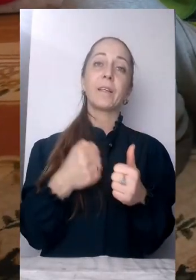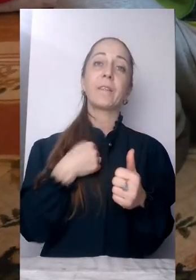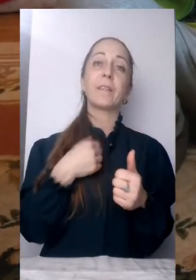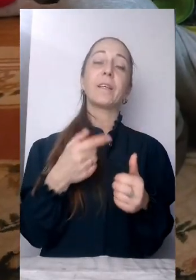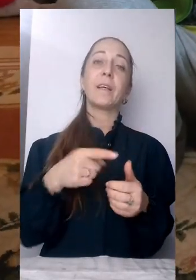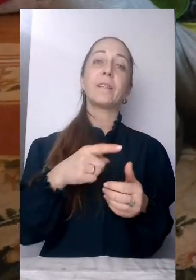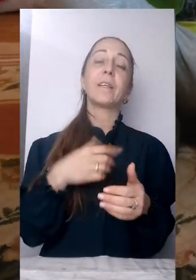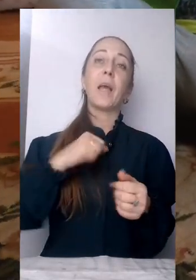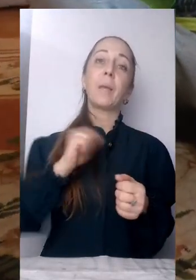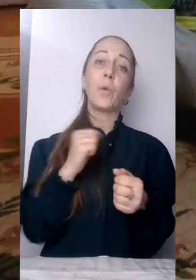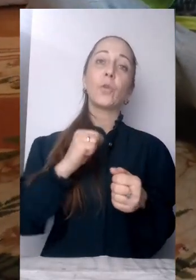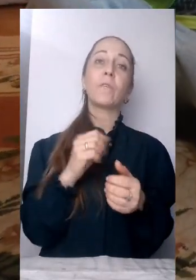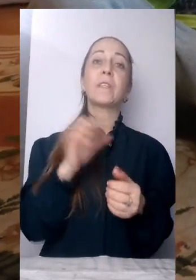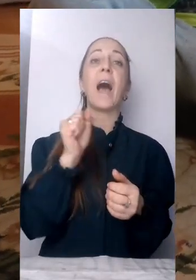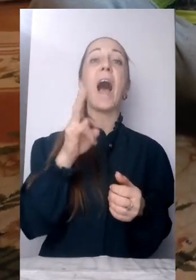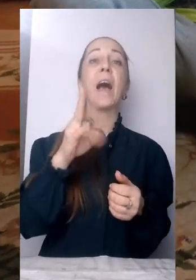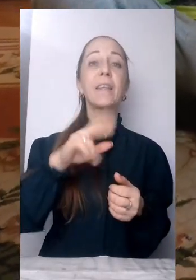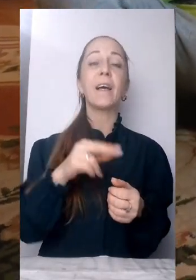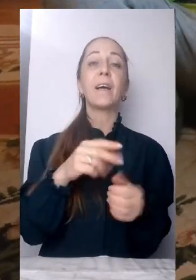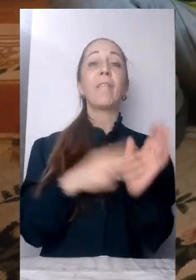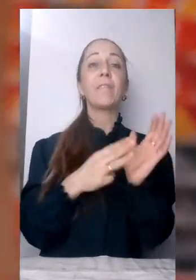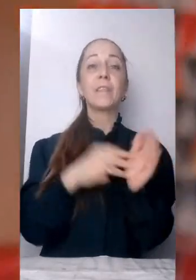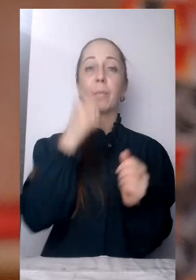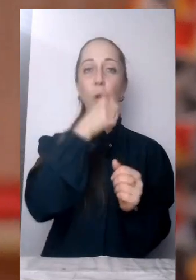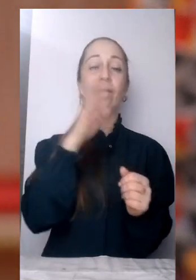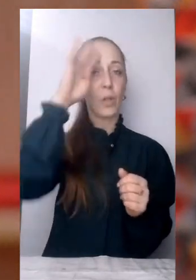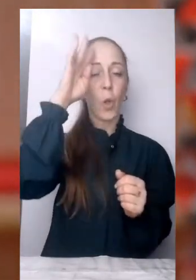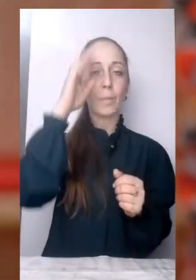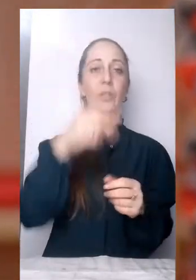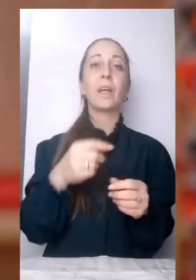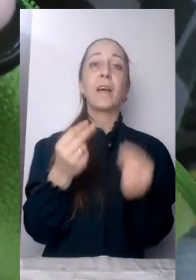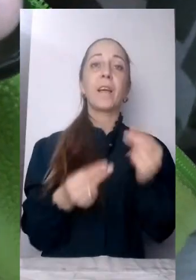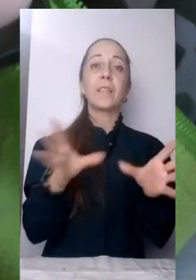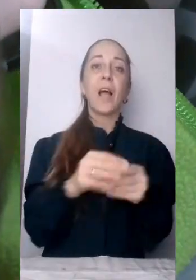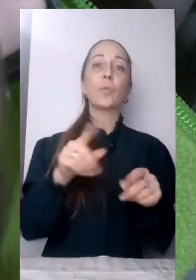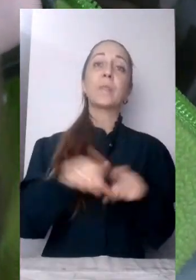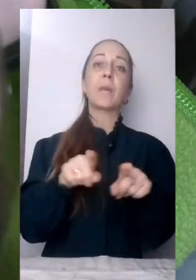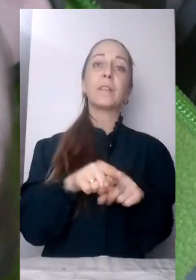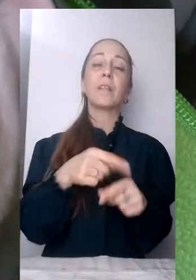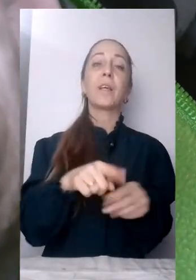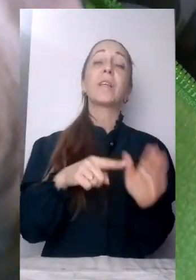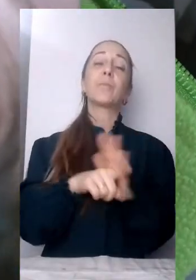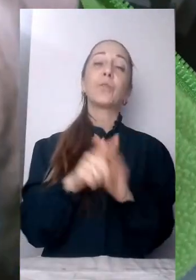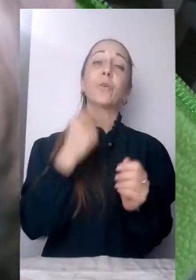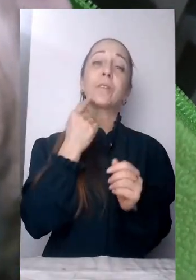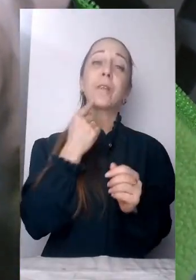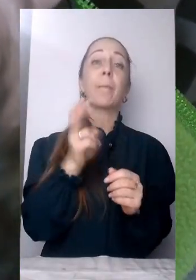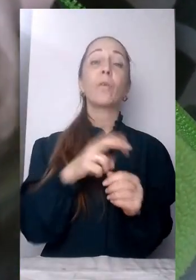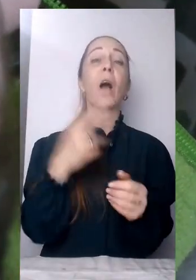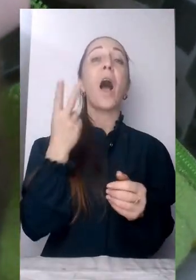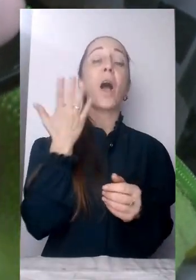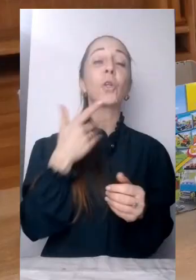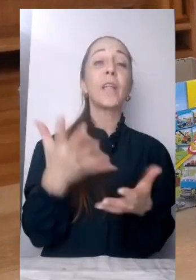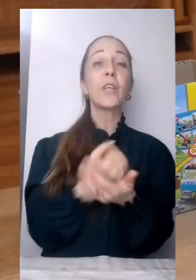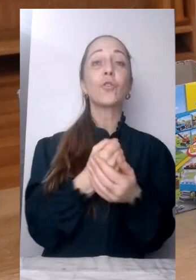Восьмирічний Дорофей грається разом із братом. Вони із Сум. Каже, спочатку ходити сюди соромився, а коли знайшов улюблені розваги, став щоденним